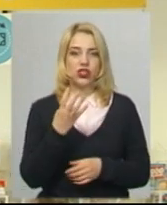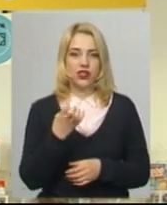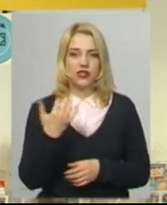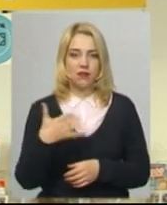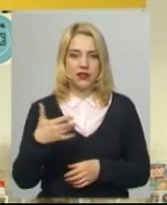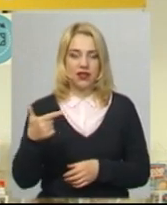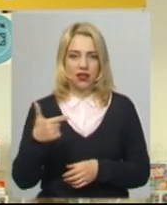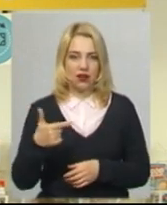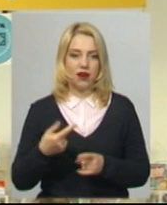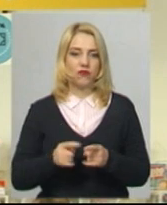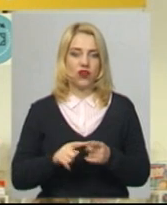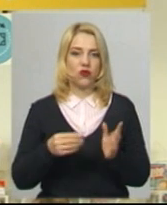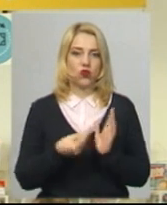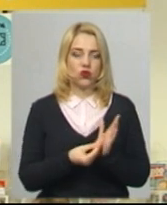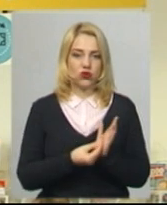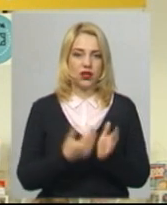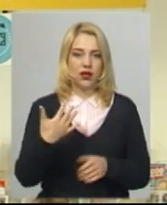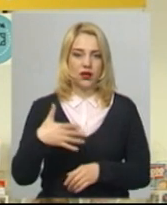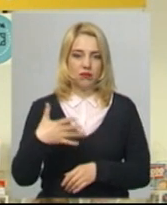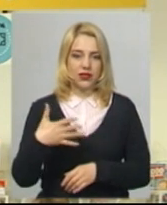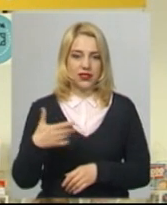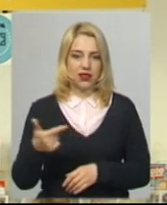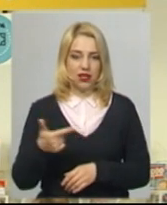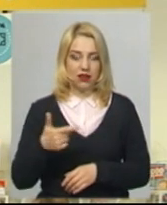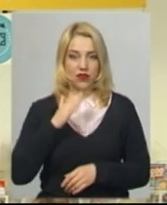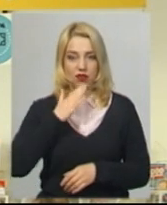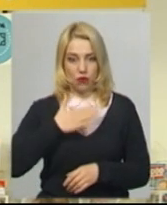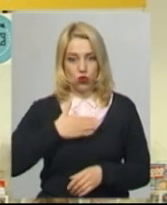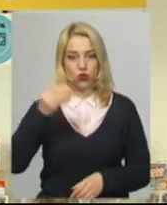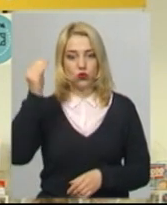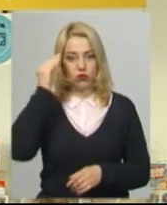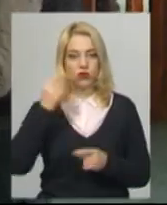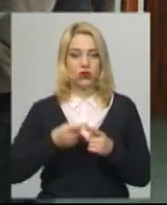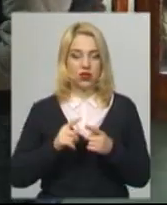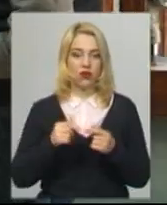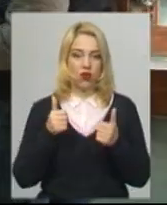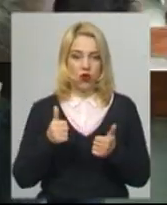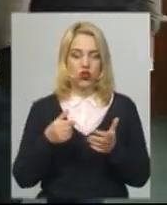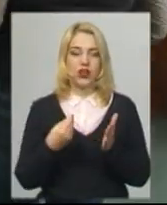Вона коштує 50 гривень. На мою думку це хороша ціна.